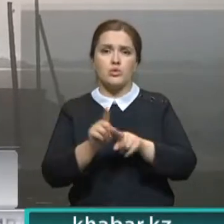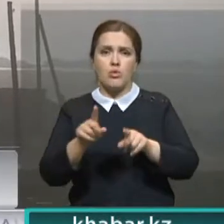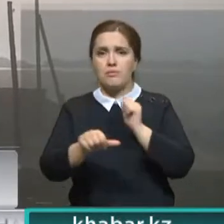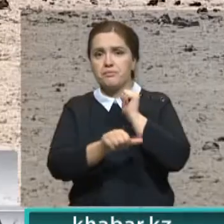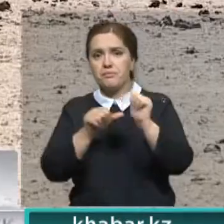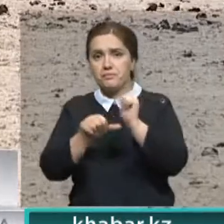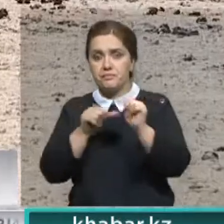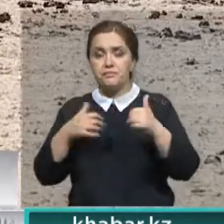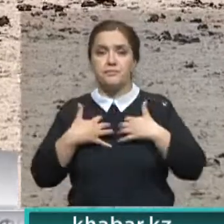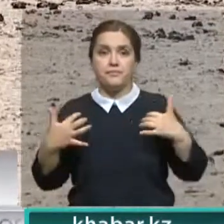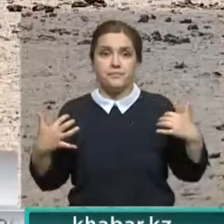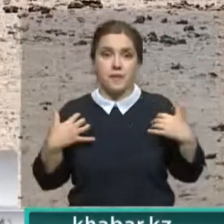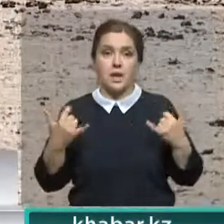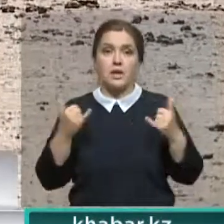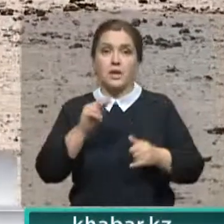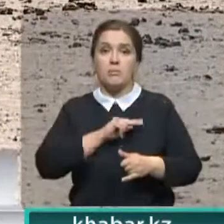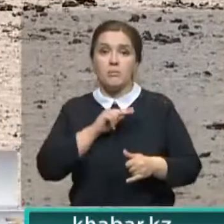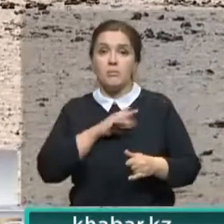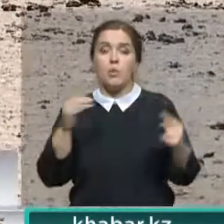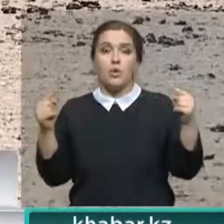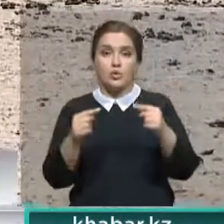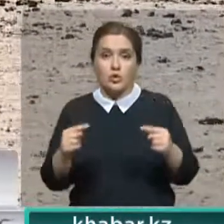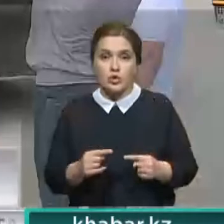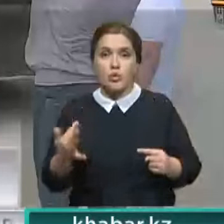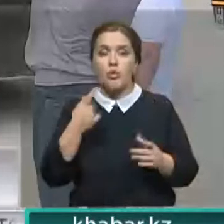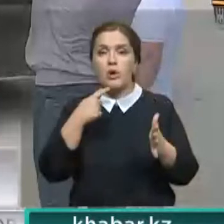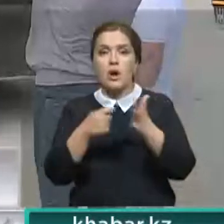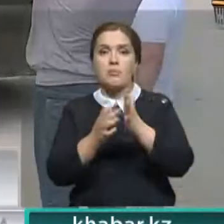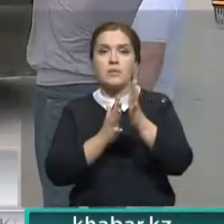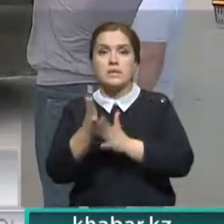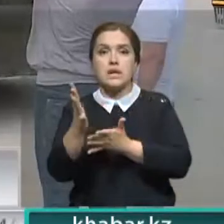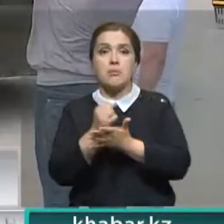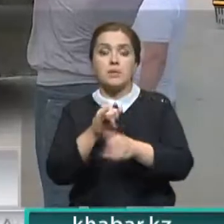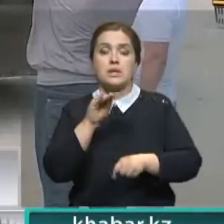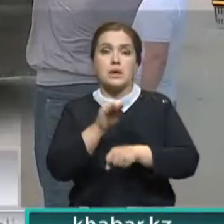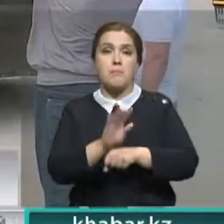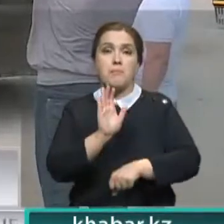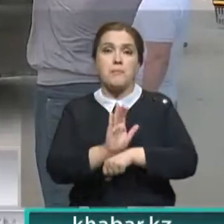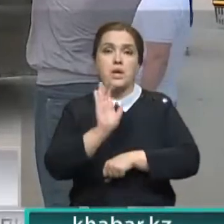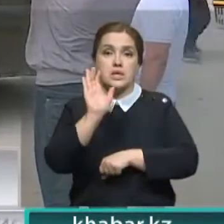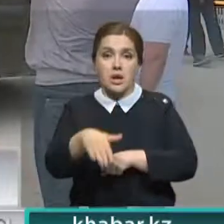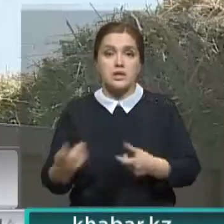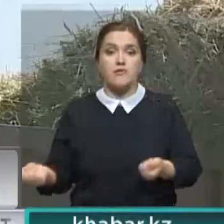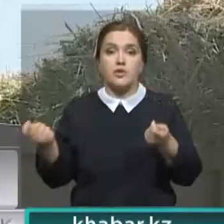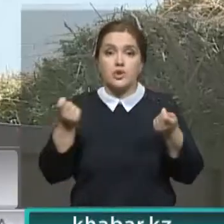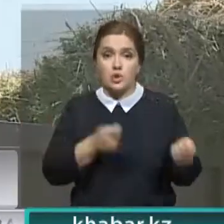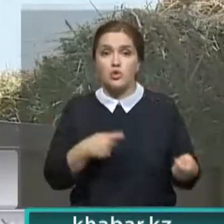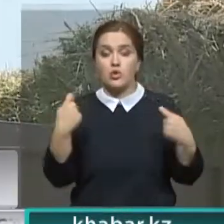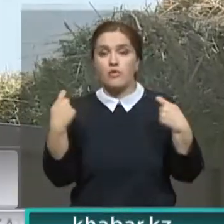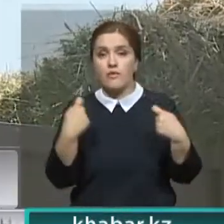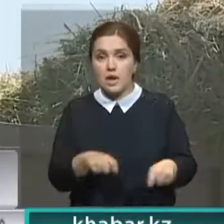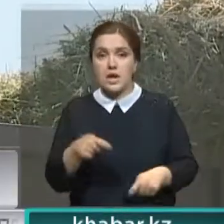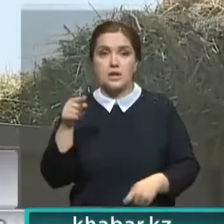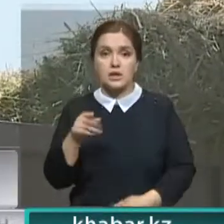поголовье. В настоящее время ведутся работы по уточнению кормовых запасов и их дополнительным поставкам. Уже завезено и